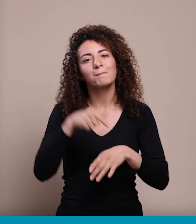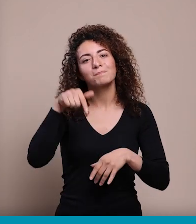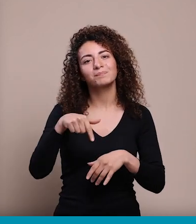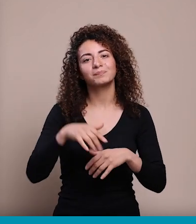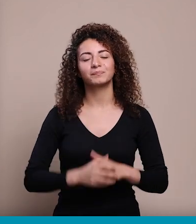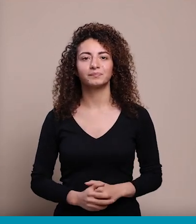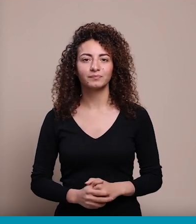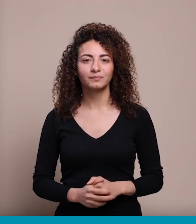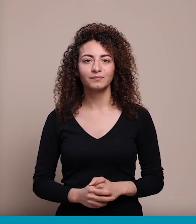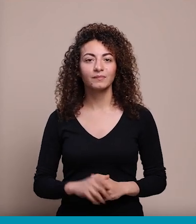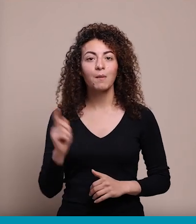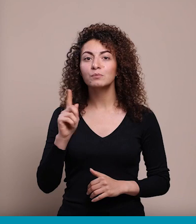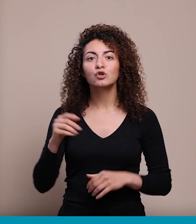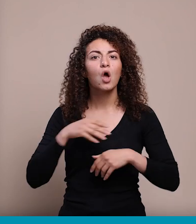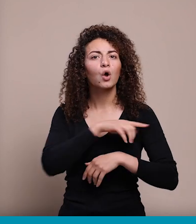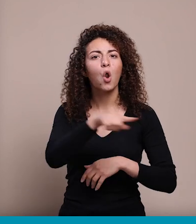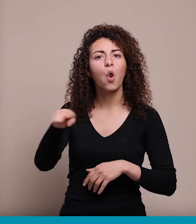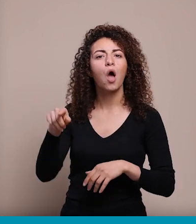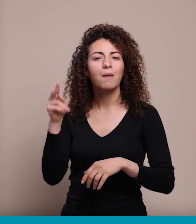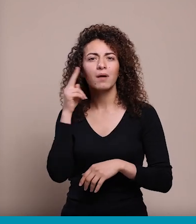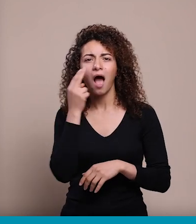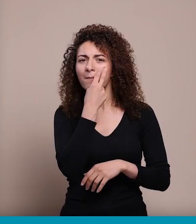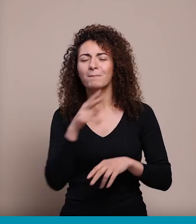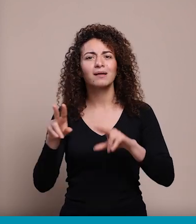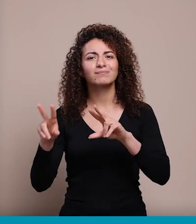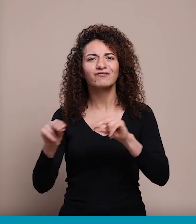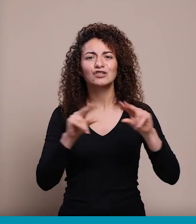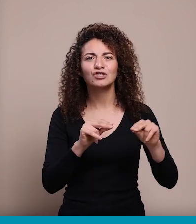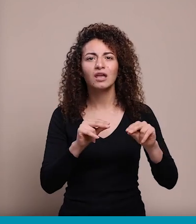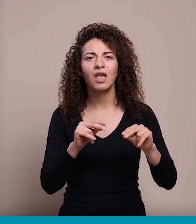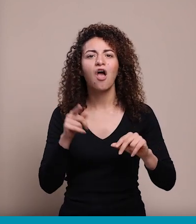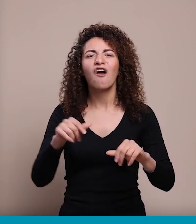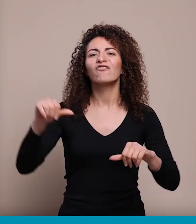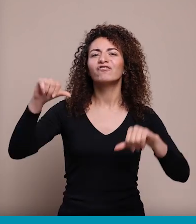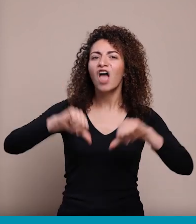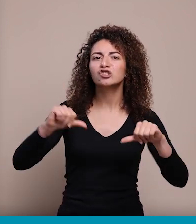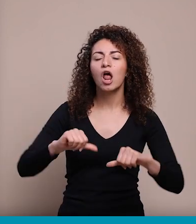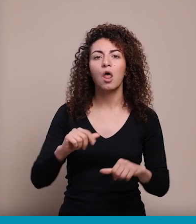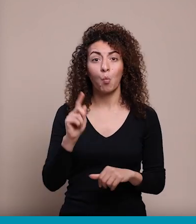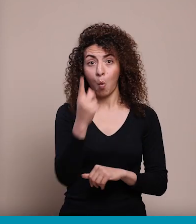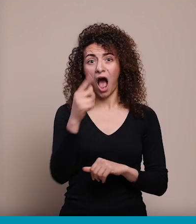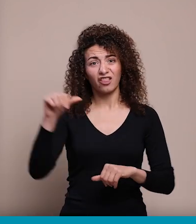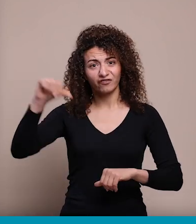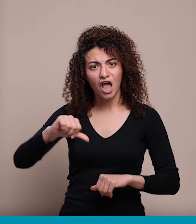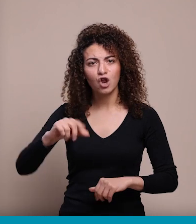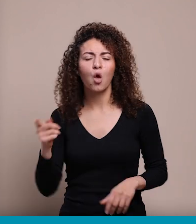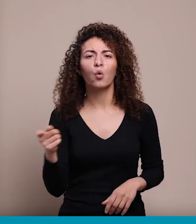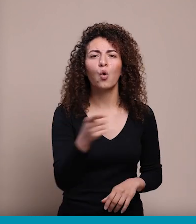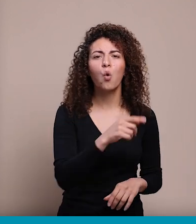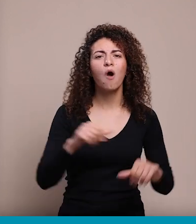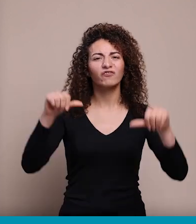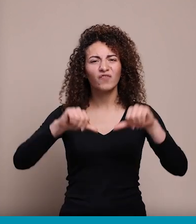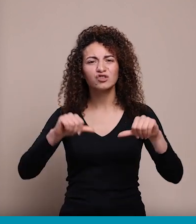الكفيف والمبسل ما نعمم إنه أي شخص كفيف اليوم فاشل يعني كل المكففين فاشلين